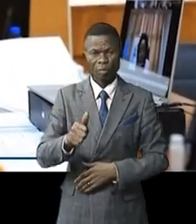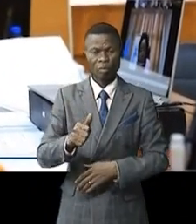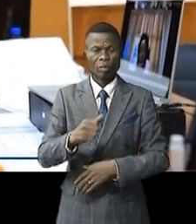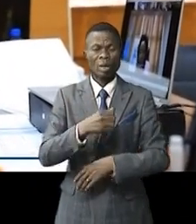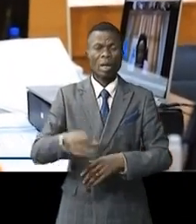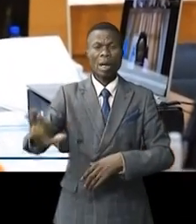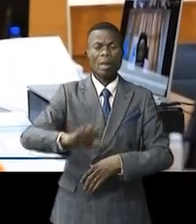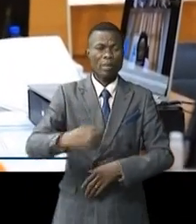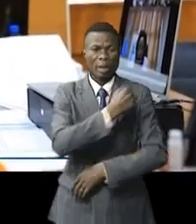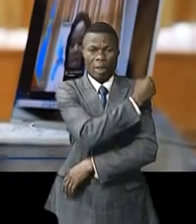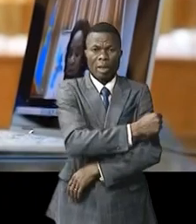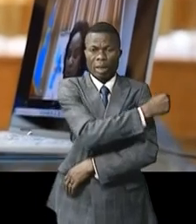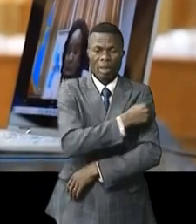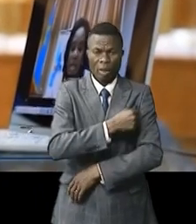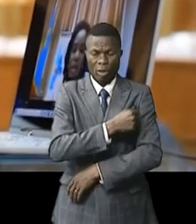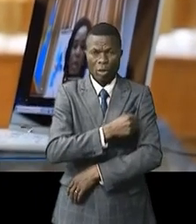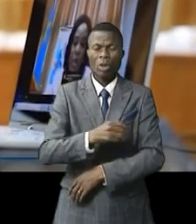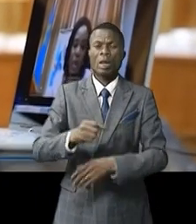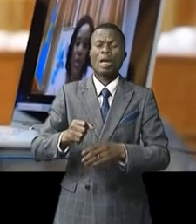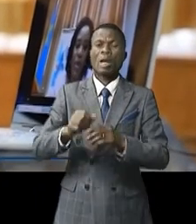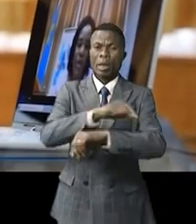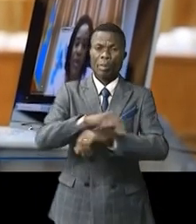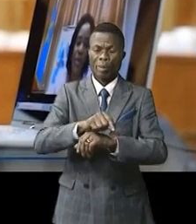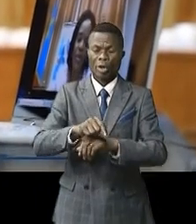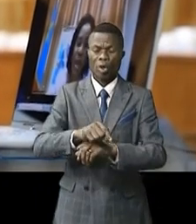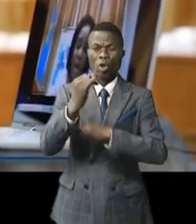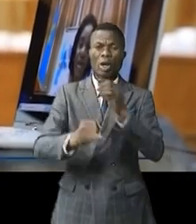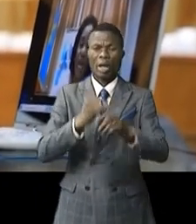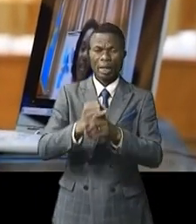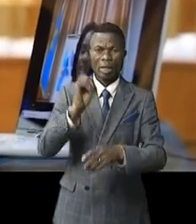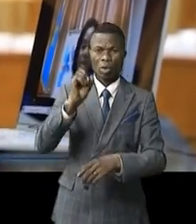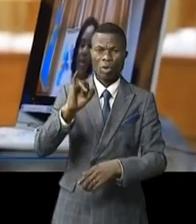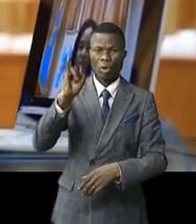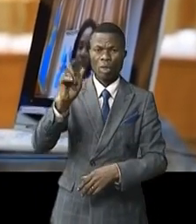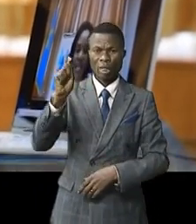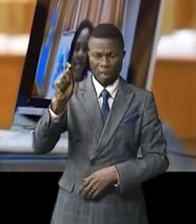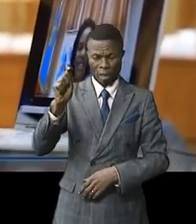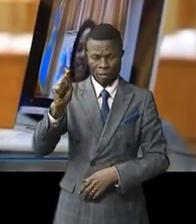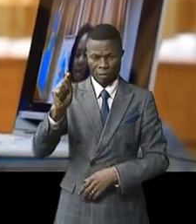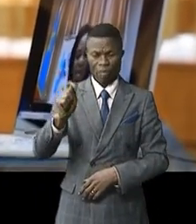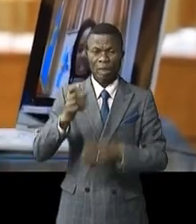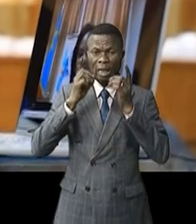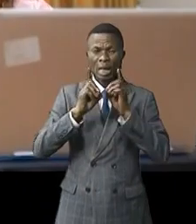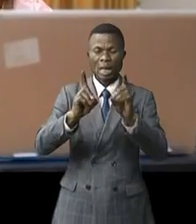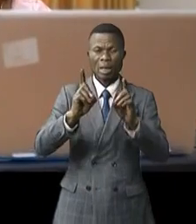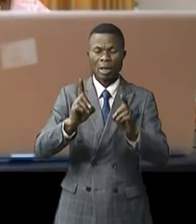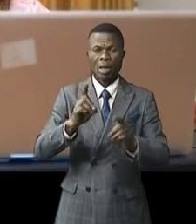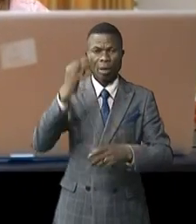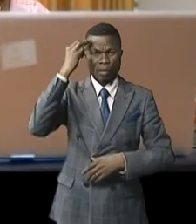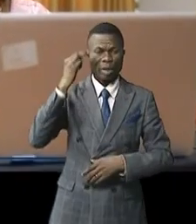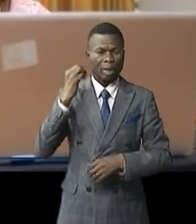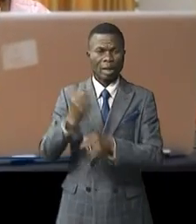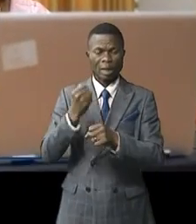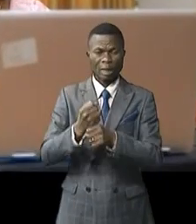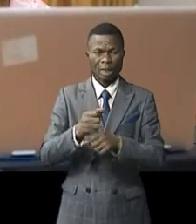Suisse, siège de l'OIT, Organisation internationale du travail. Dans son discours inaugural, la patronne de l'Emploi